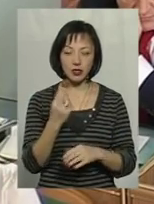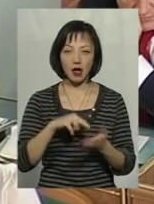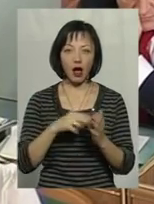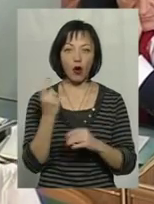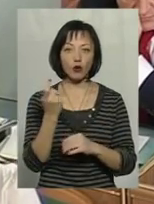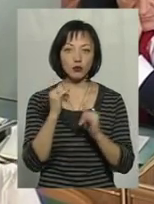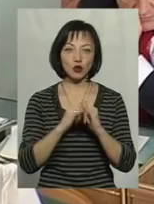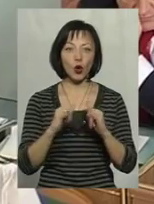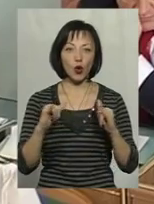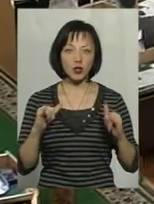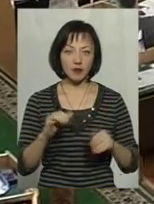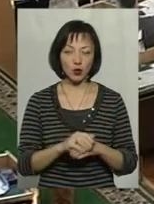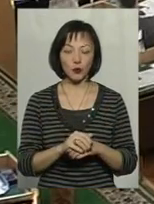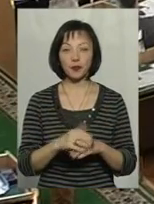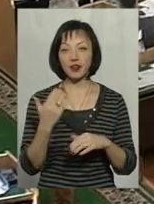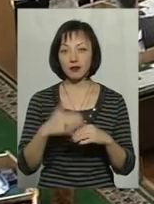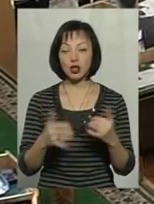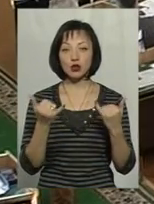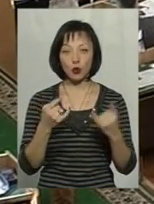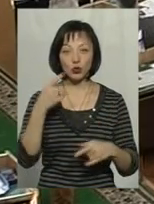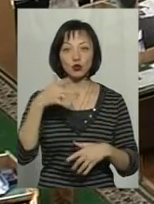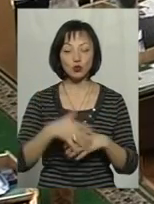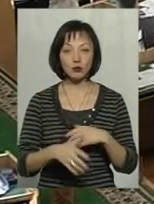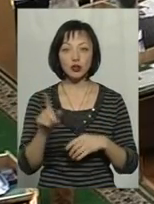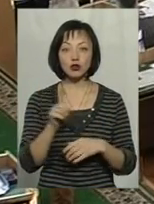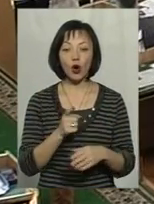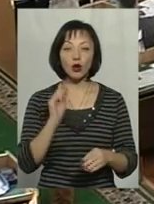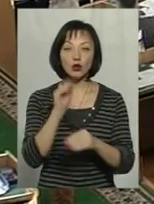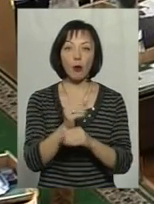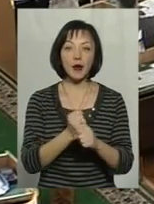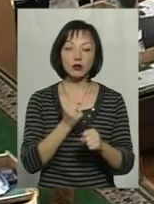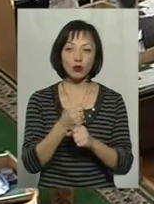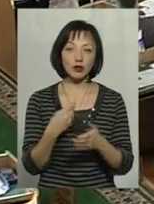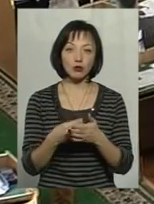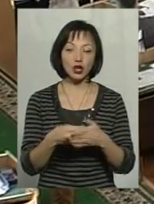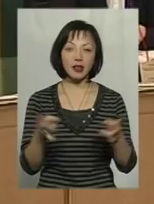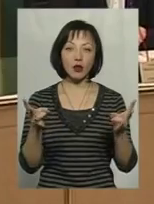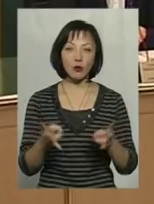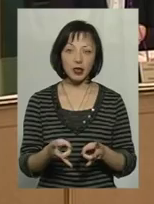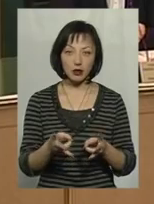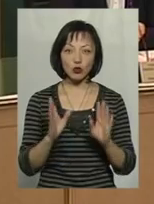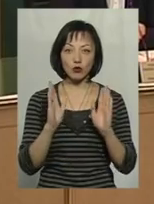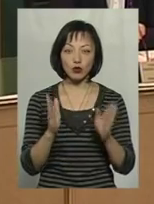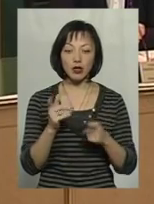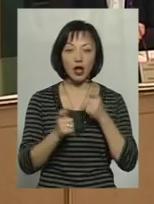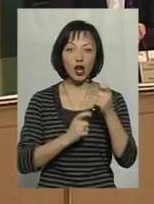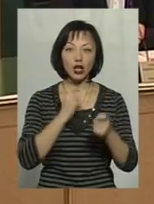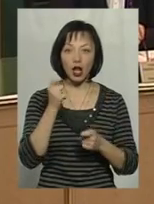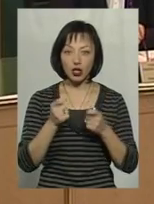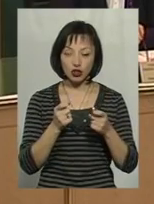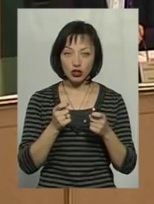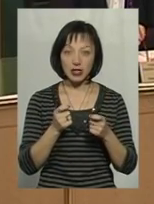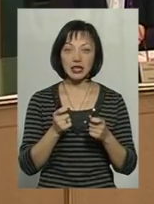-економічного розвитку. Та вже сьогодні зрозуміло, що доопрацьовувати бюджет необхідно буде значно ретельніше,